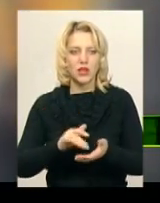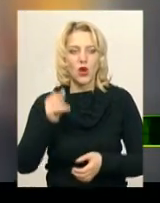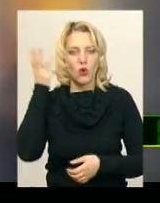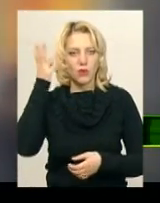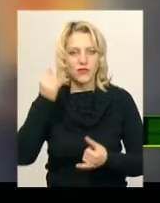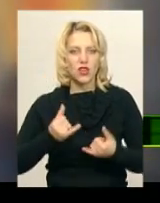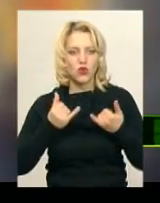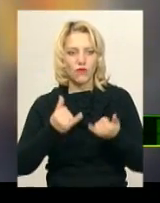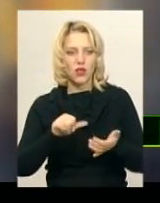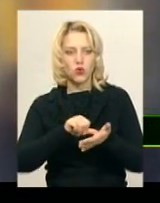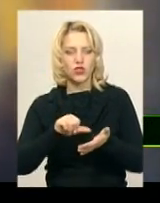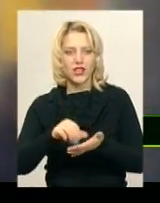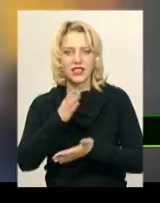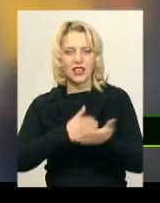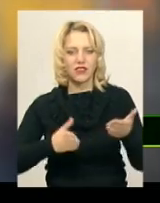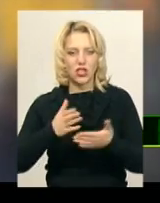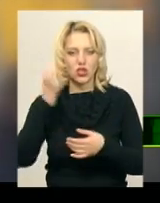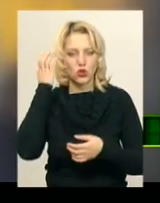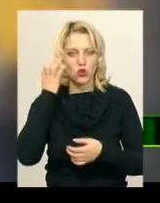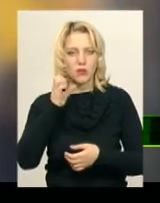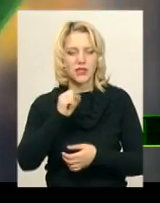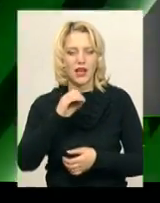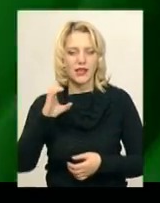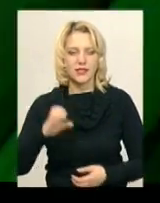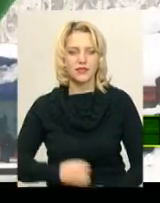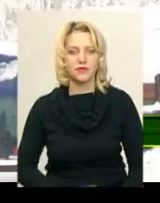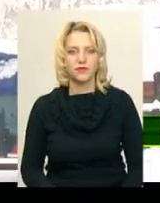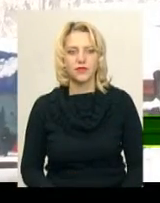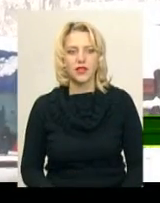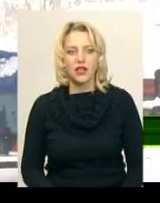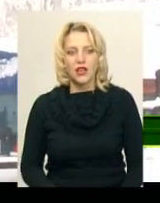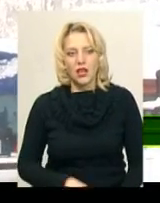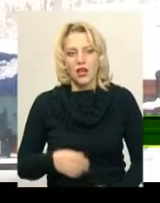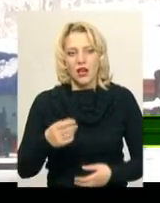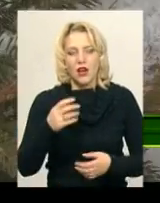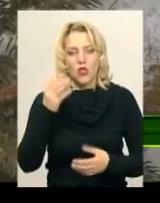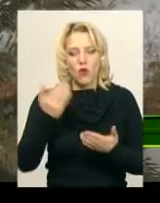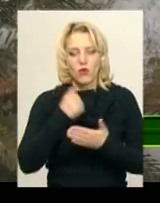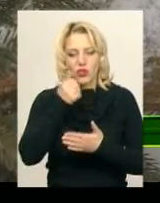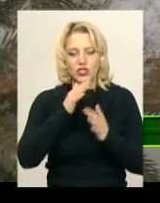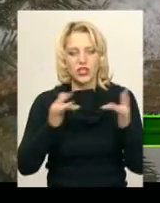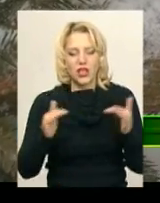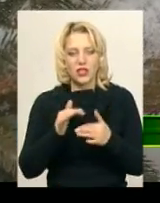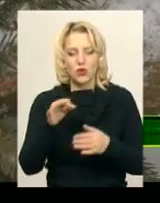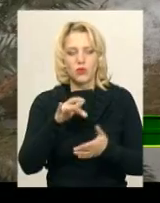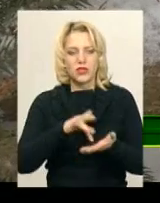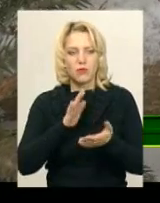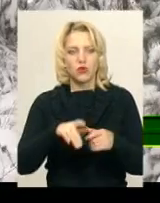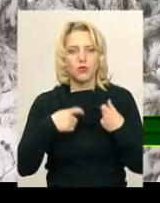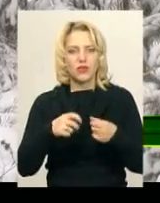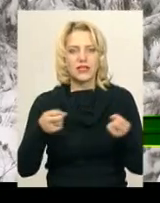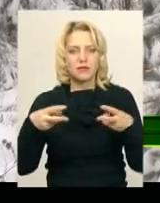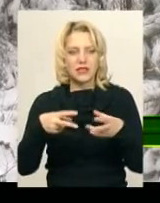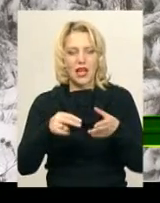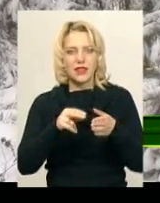Хмельницькому вшанували учасників ліквідації на Чорнобильській АЕС. Новорічні ялинки в обласному центрі продаватимуть зі спеціальними